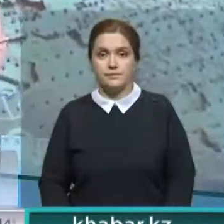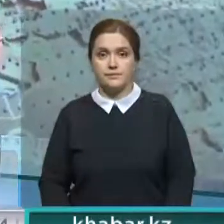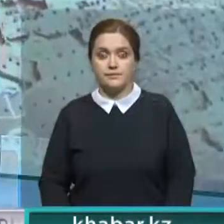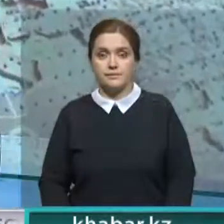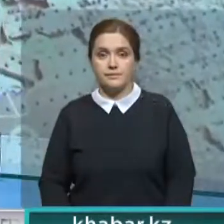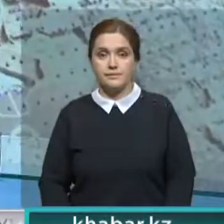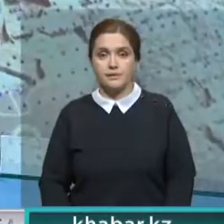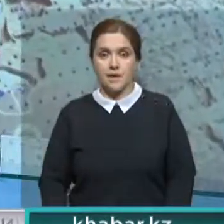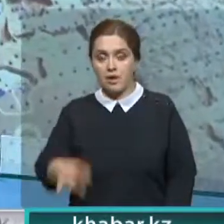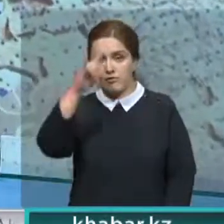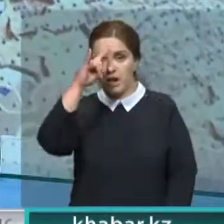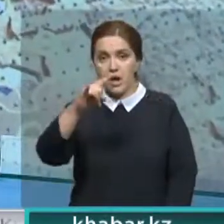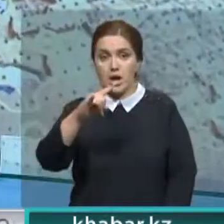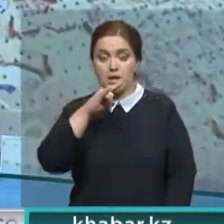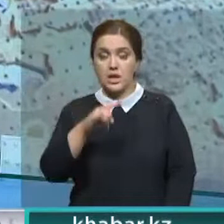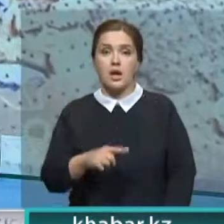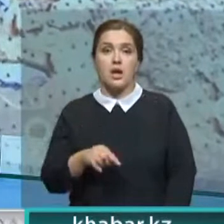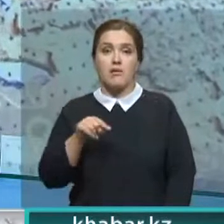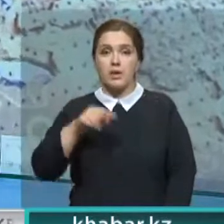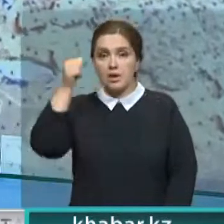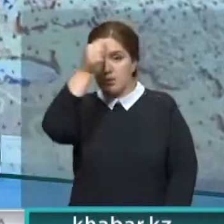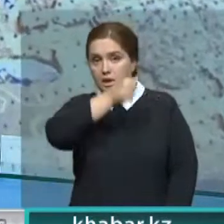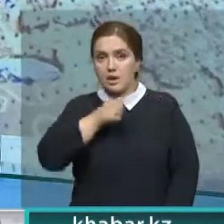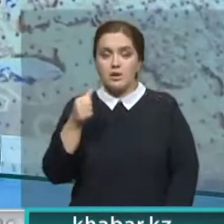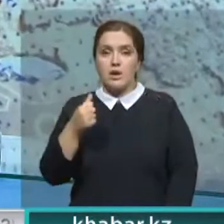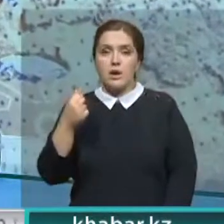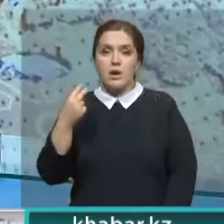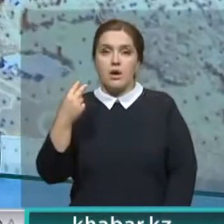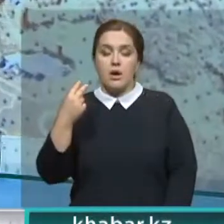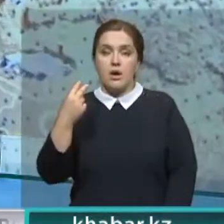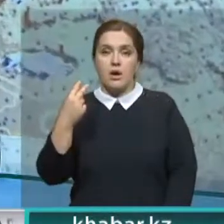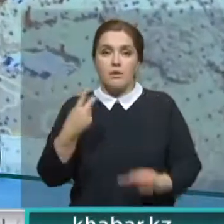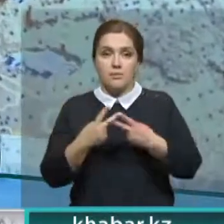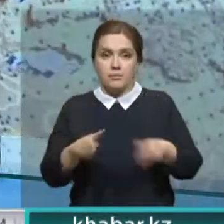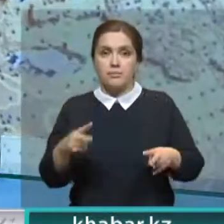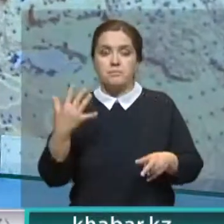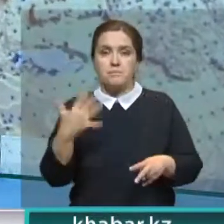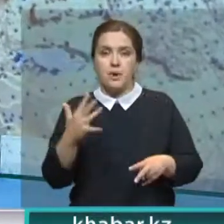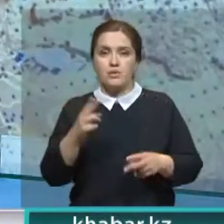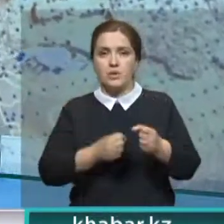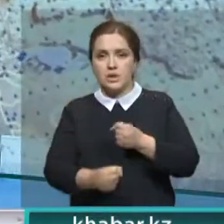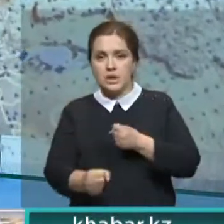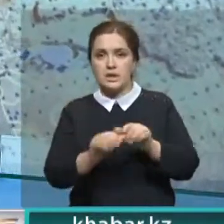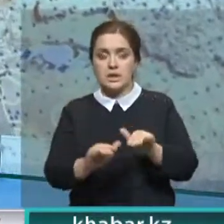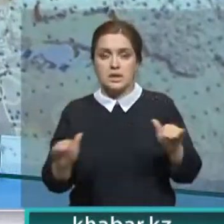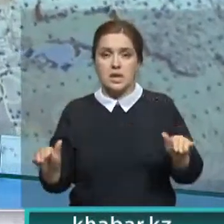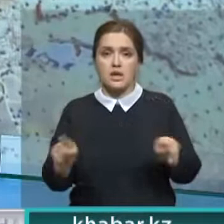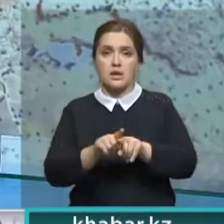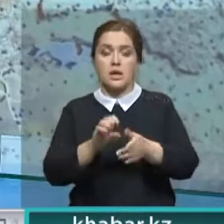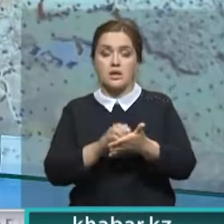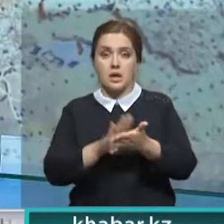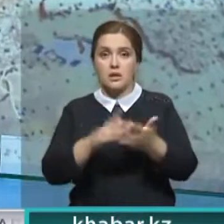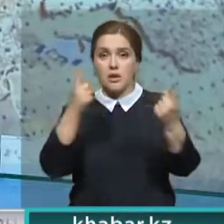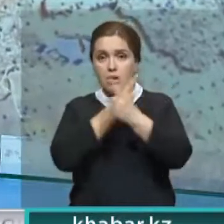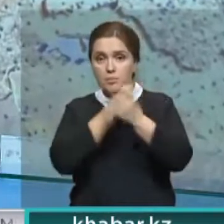Продолжаем выпуск. В Казахстане с начала этого года на свободу вышли 50 педофилов. Такие данные озвучили и в Комитете уголовно-исполнительной